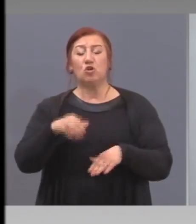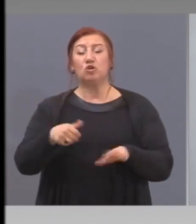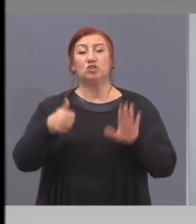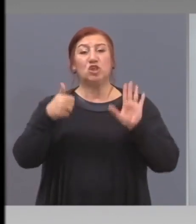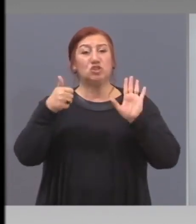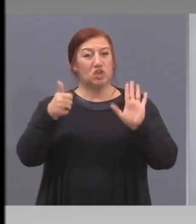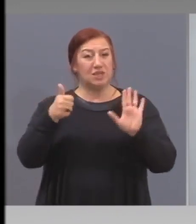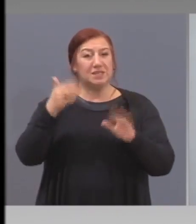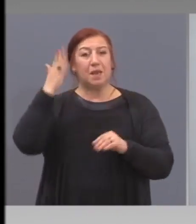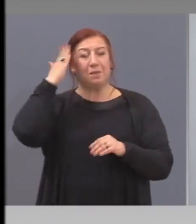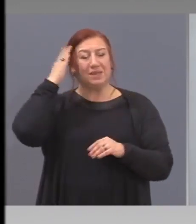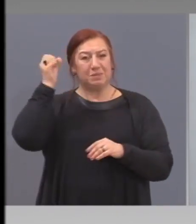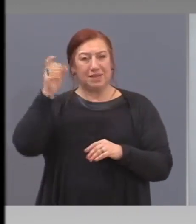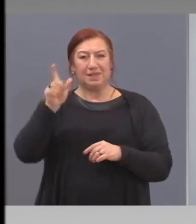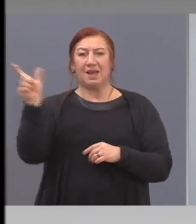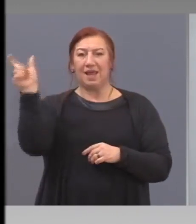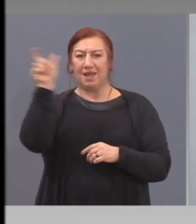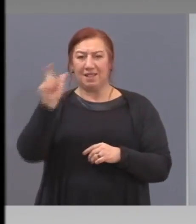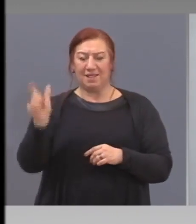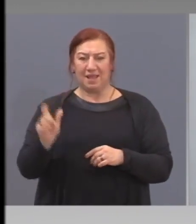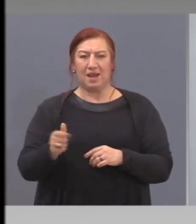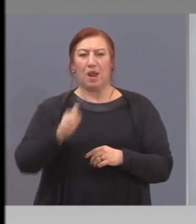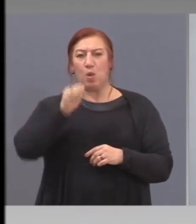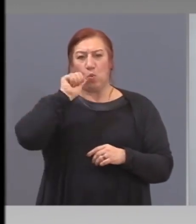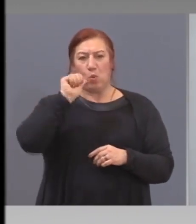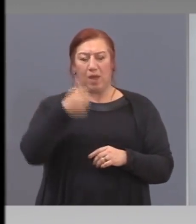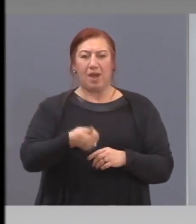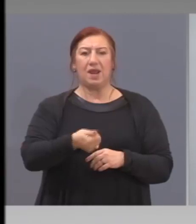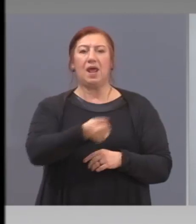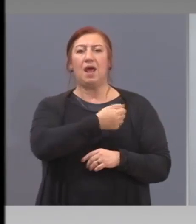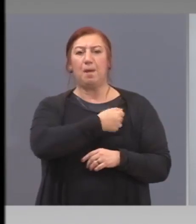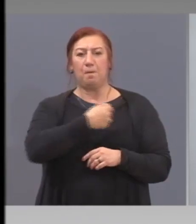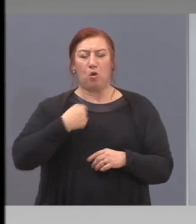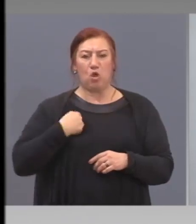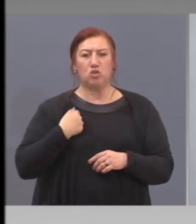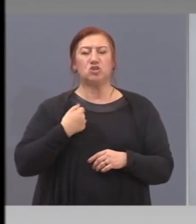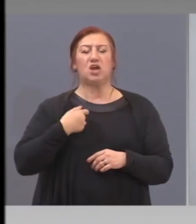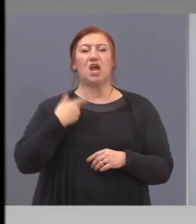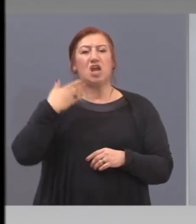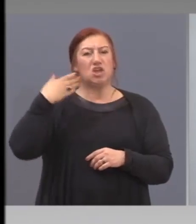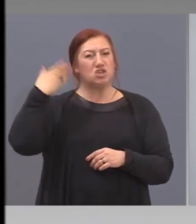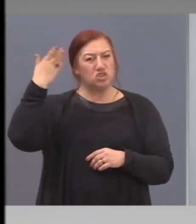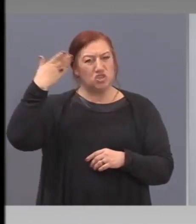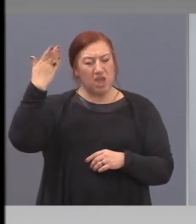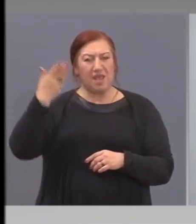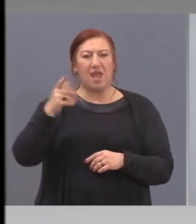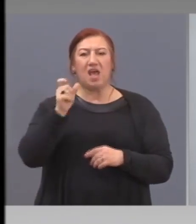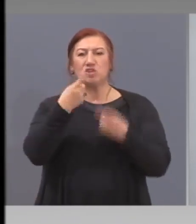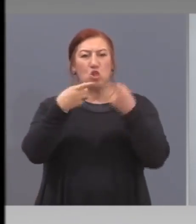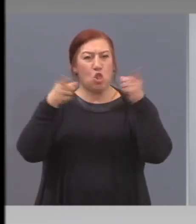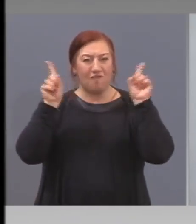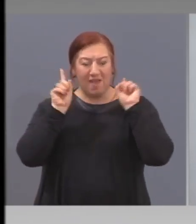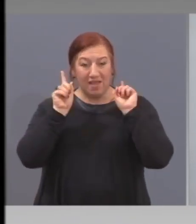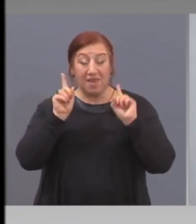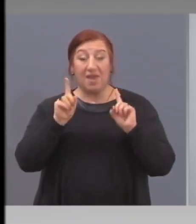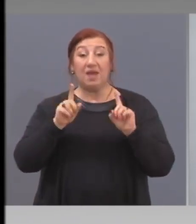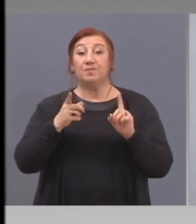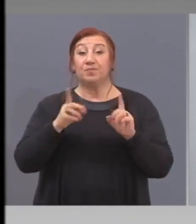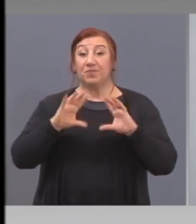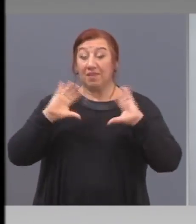на Италия, Унгария, Полша, Чехия, Словакия. Защото всички